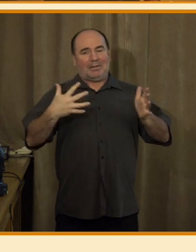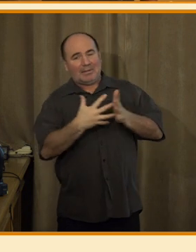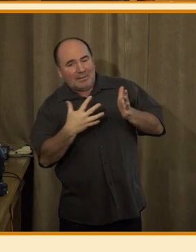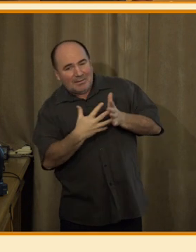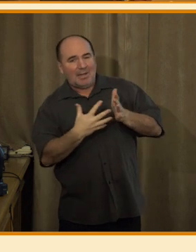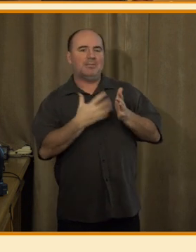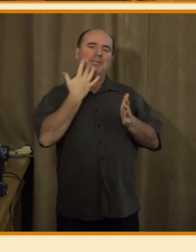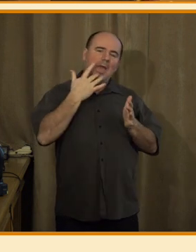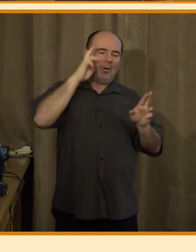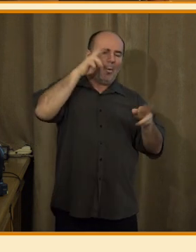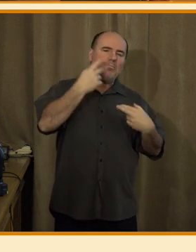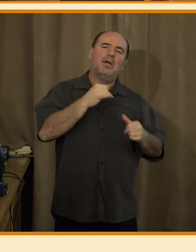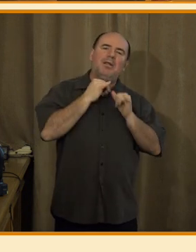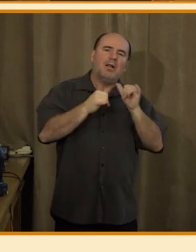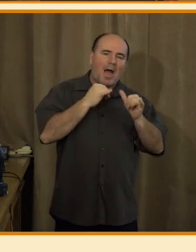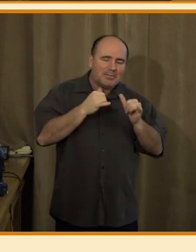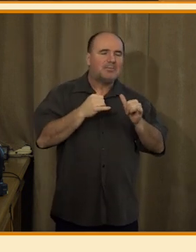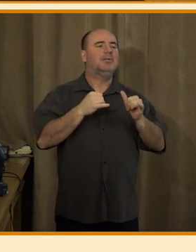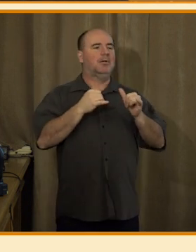umělý hlas využívat v příjem vysílání.